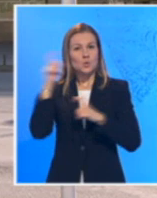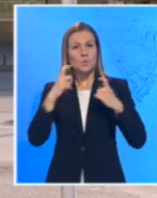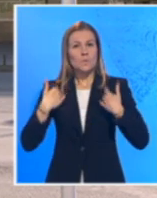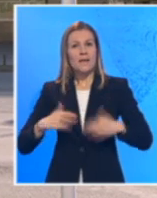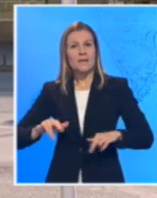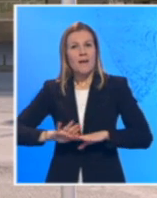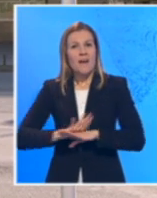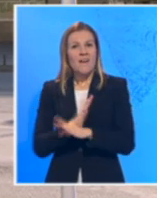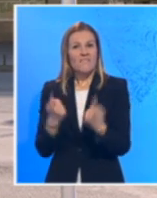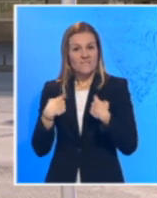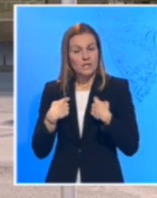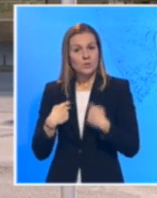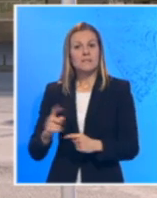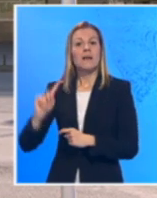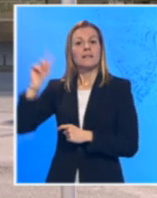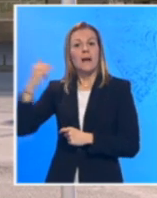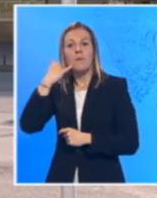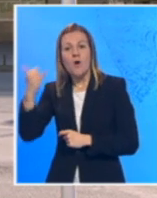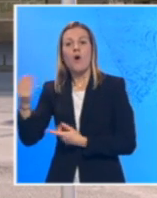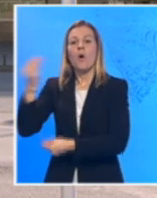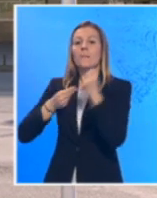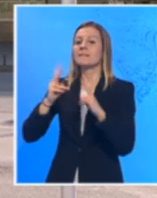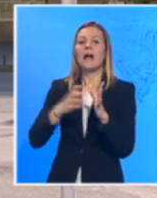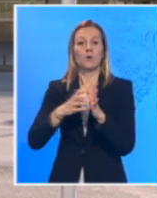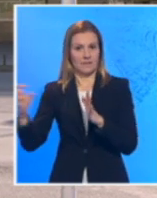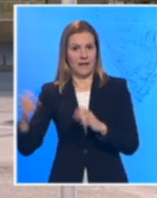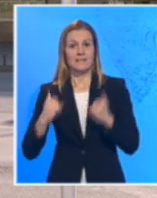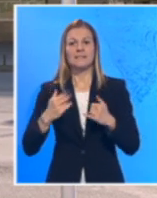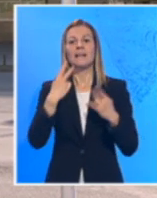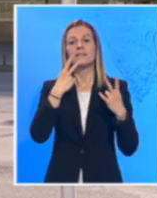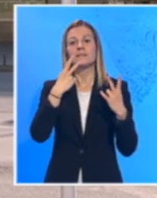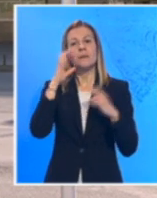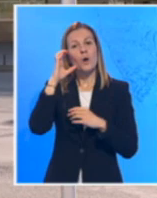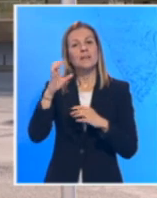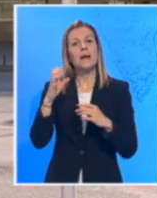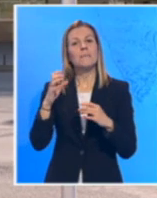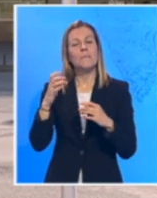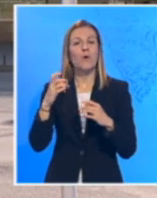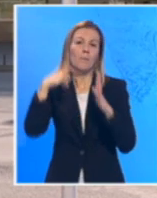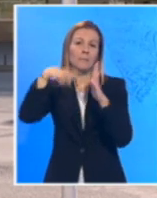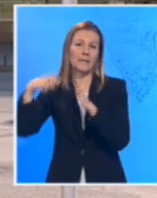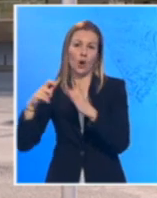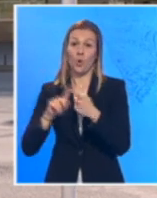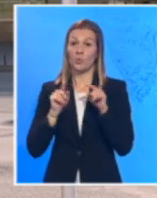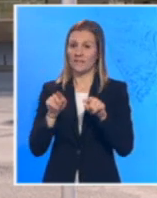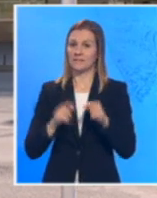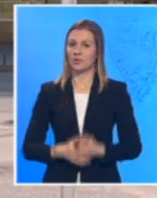virusa. Tamo će dobiti i uputstva za dalje lečenje. Pogledajme o prilog koja je koleginica Ana Bojević napravila na ovu temu.